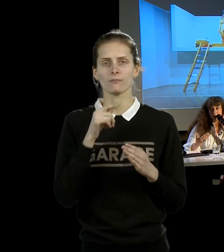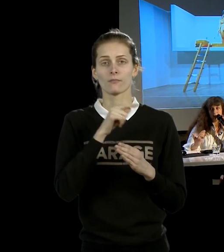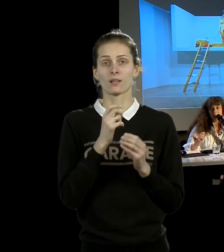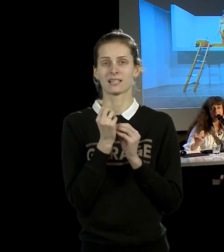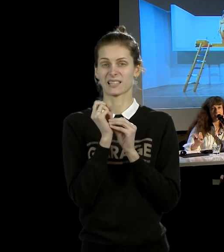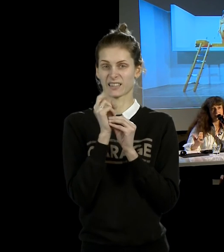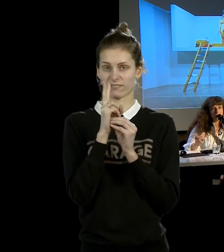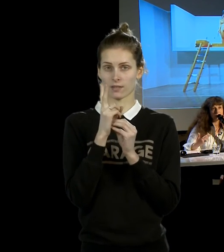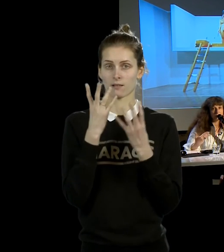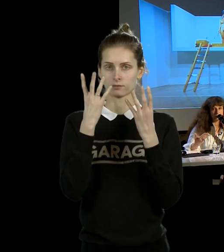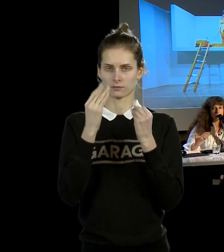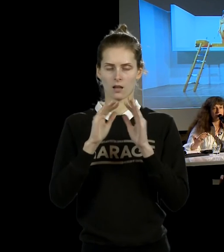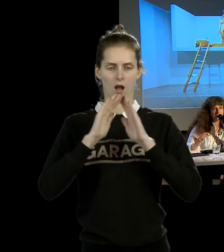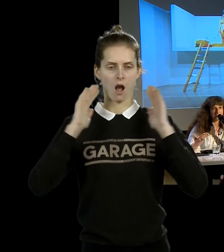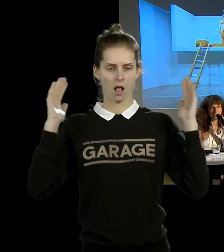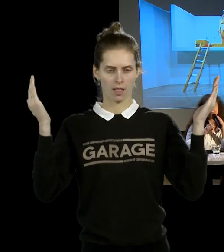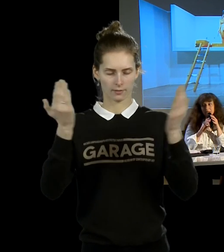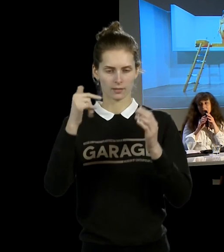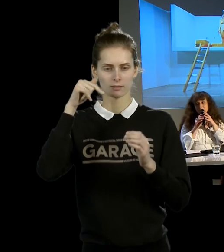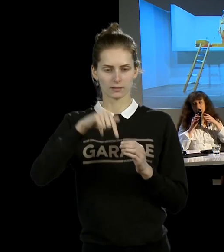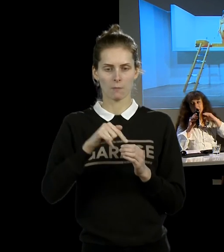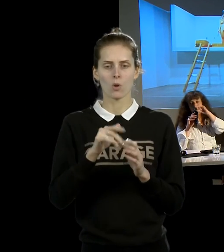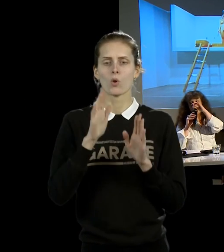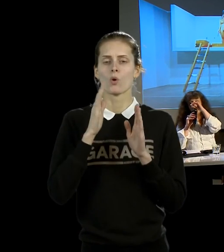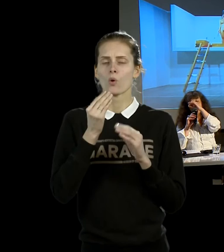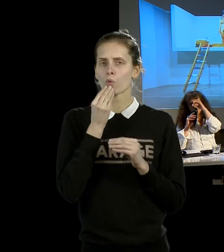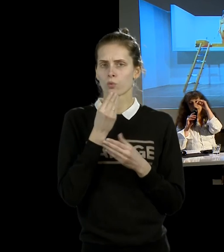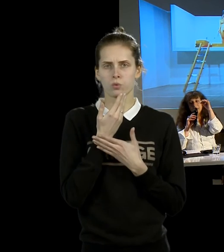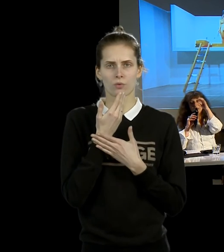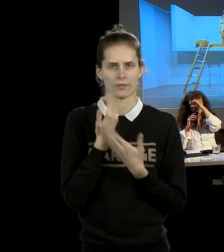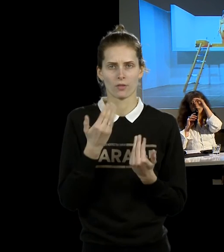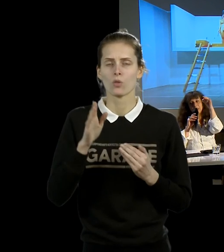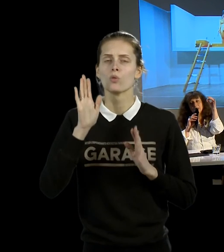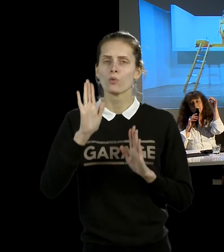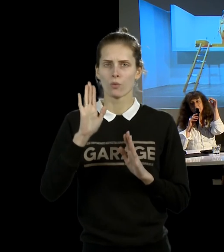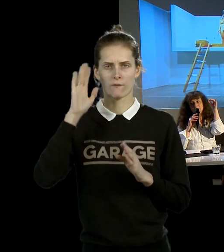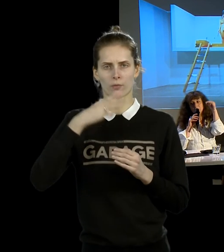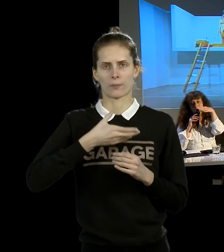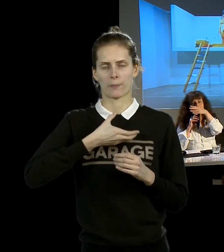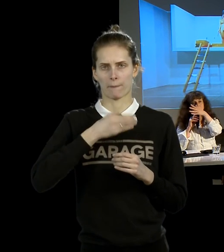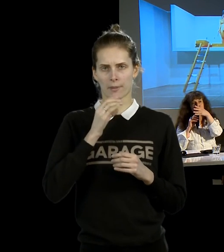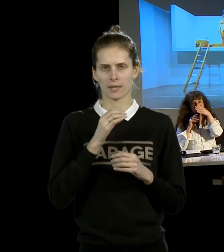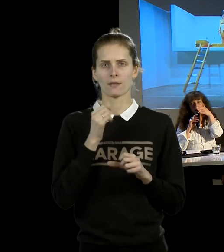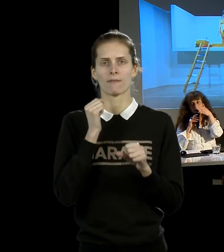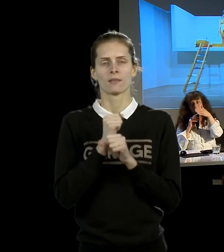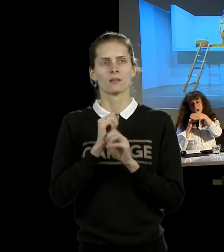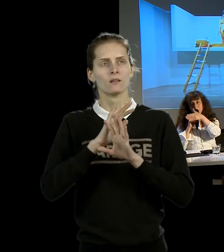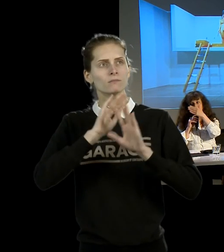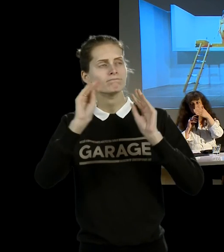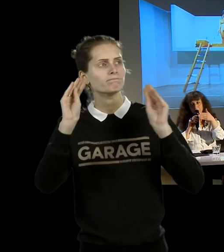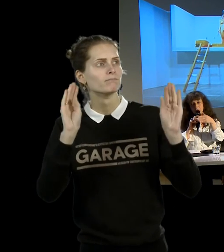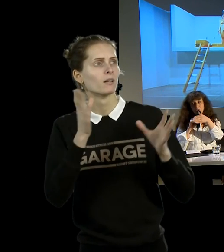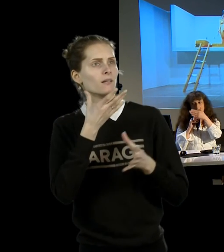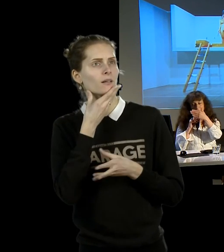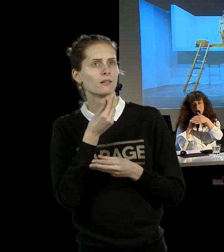зрителей. Она не ест, нее только вода есть. Она делает очень красивое пространство, в котором она может существовать, она